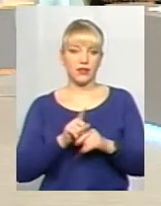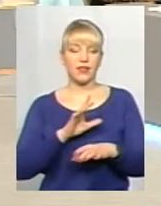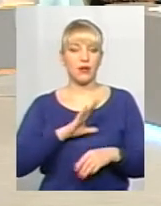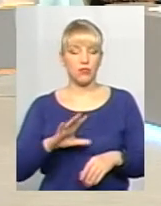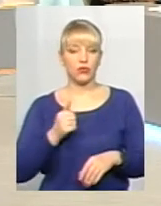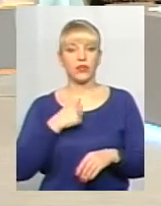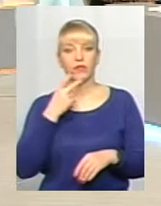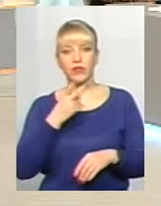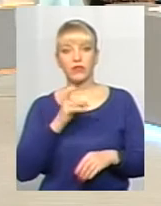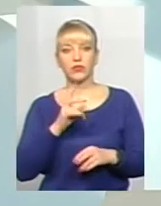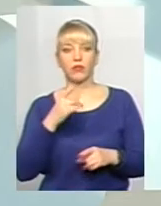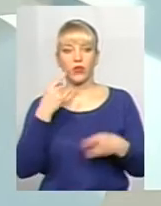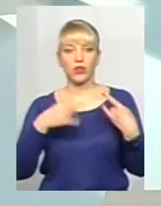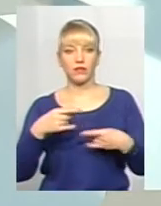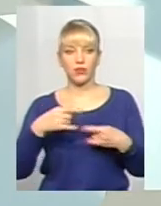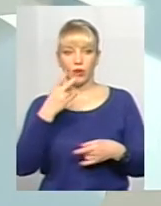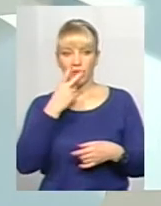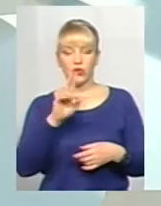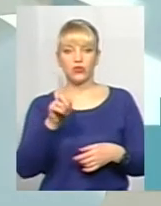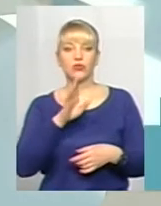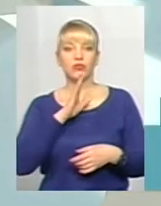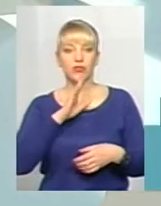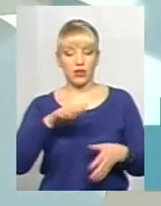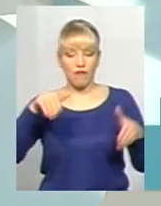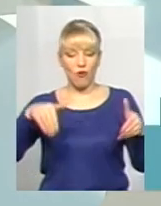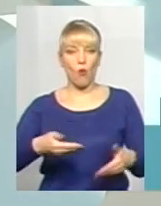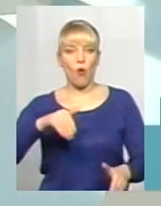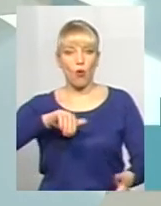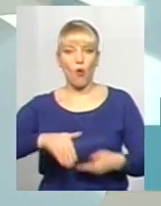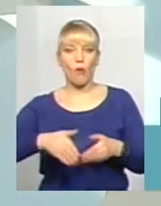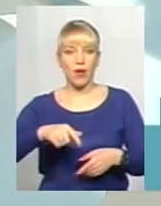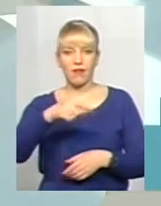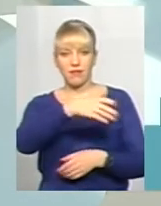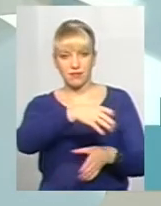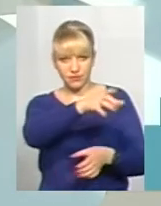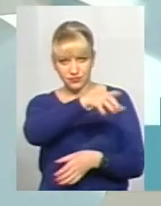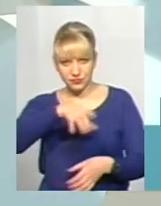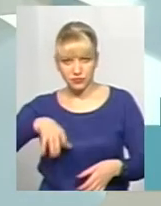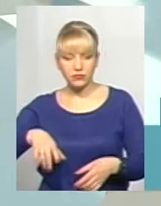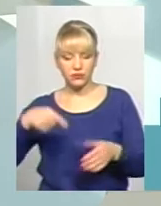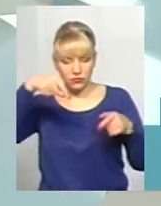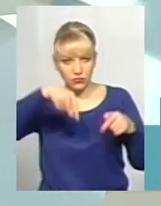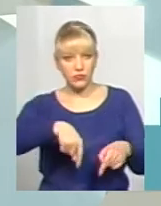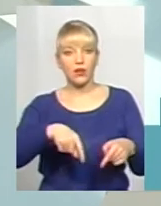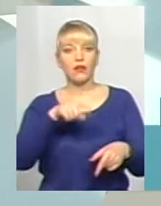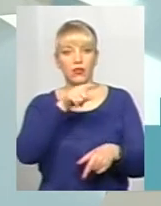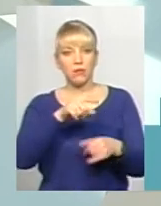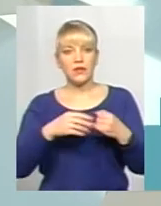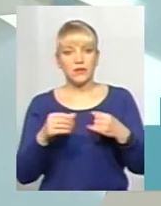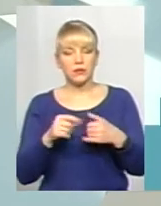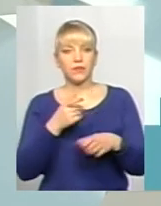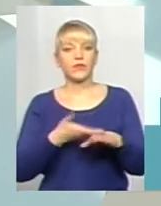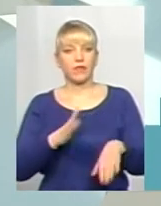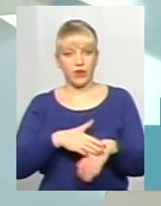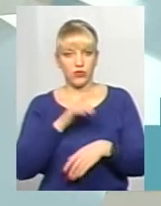Я дивлюся, як по телевізору показують, жінки в окопах, там, на передовій, який, то там, я думаю, що набагато